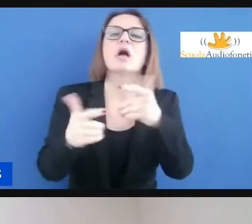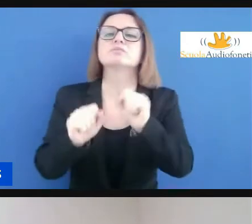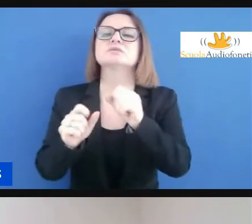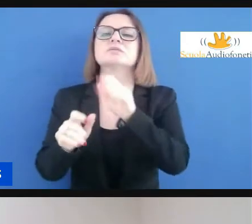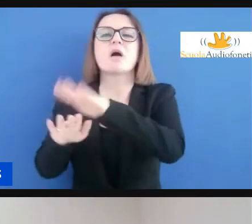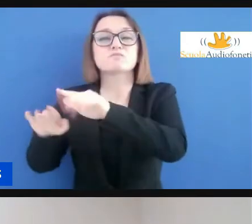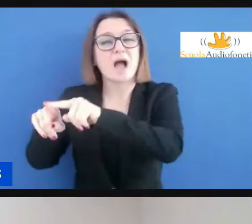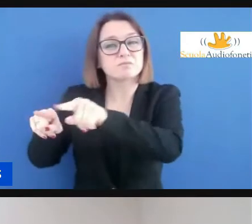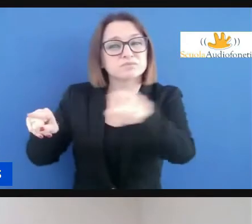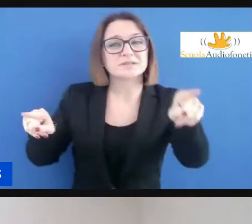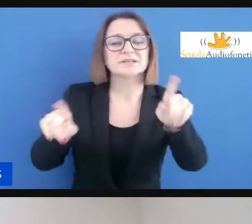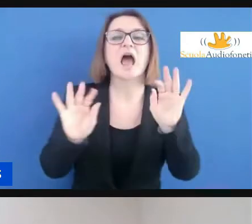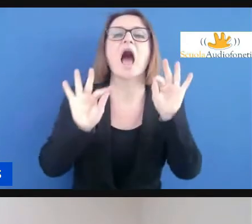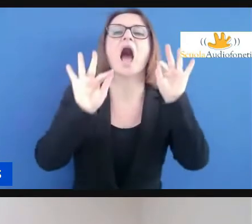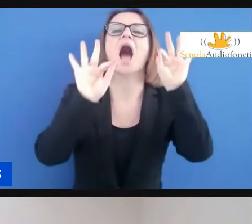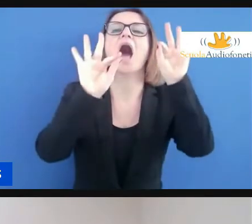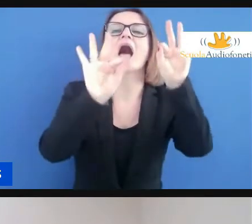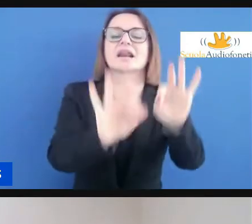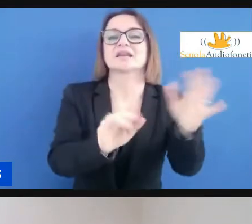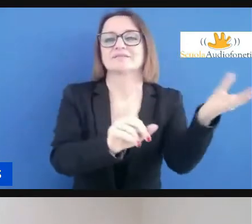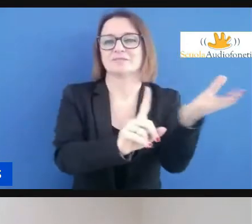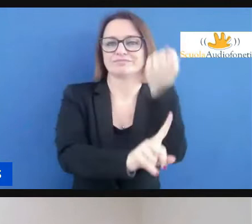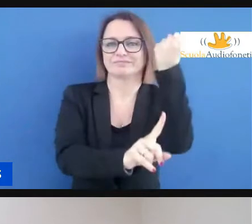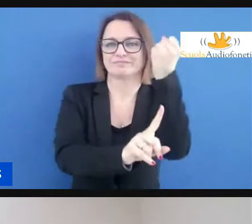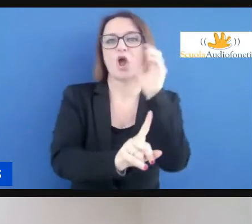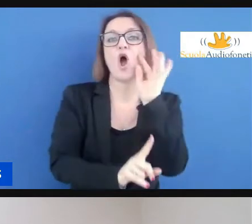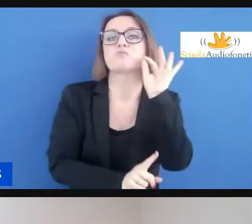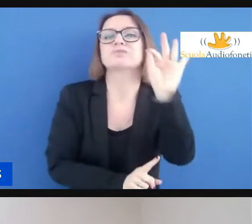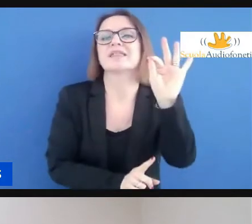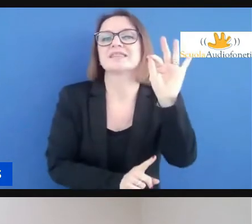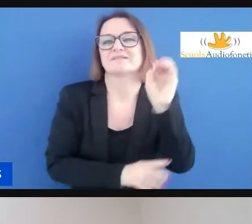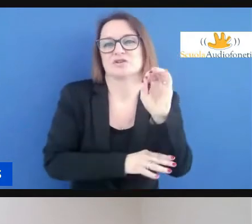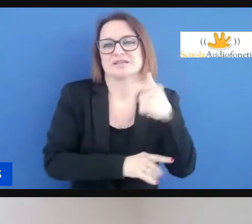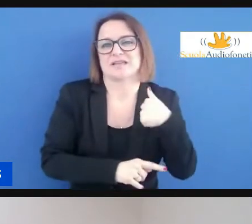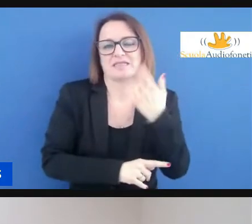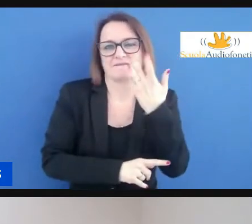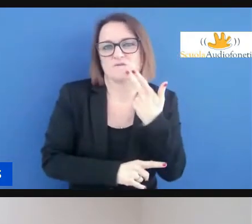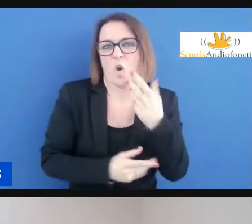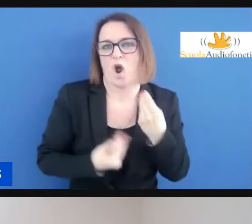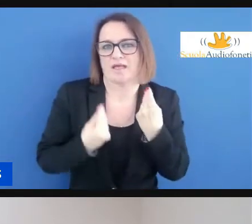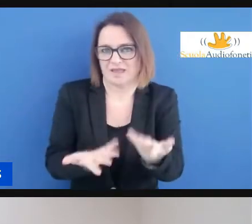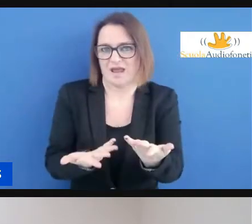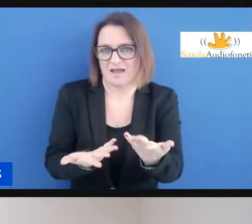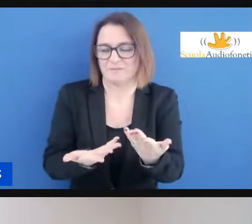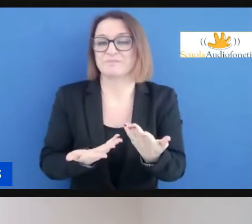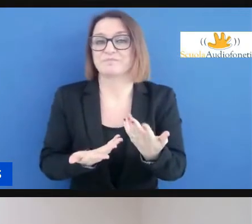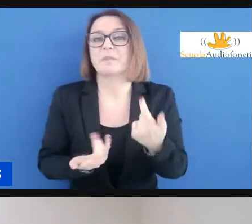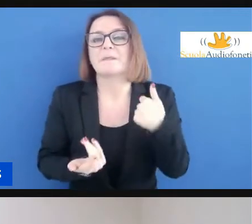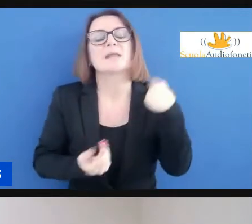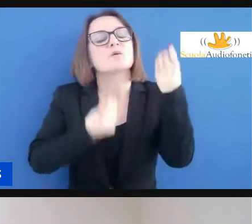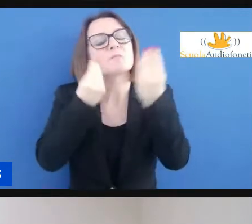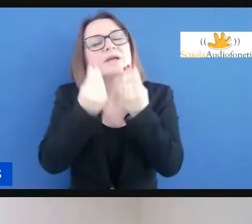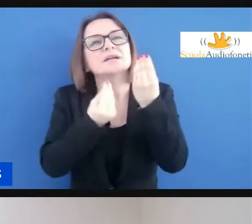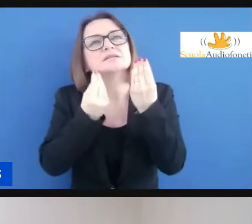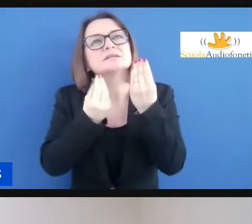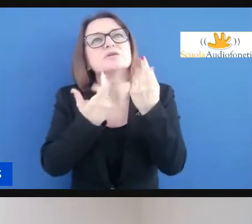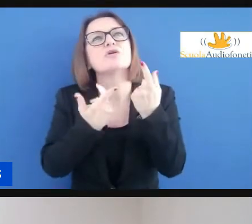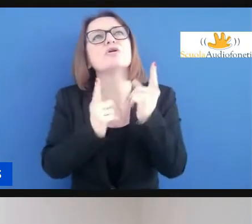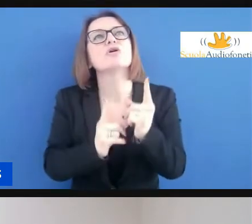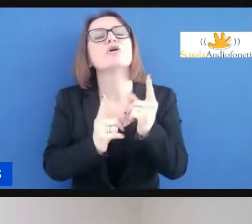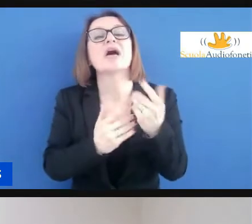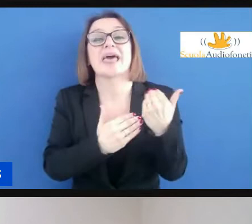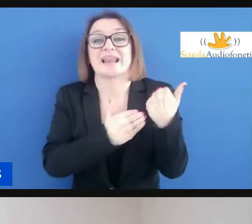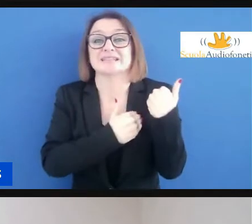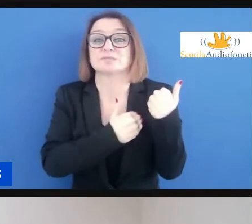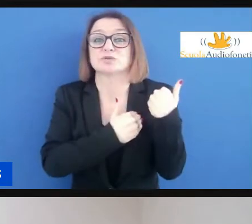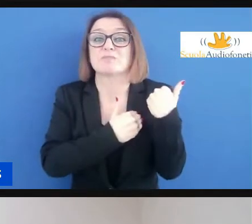'obiettivo che si è preposti secondo me la responsabilità da parte del docente